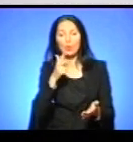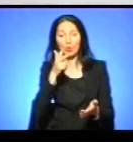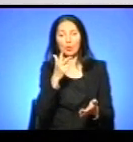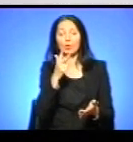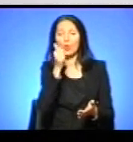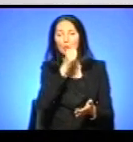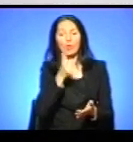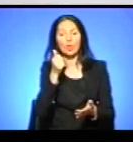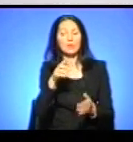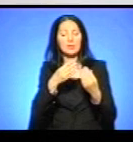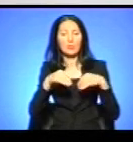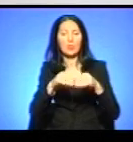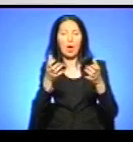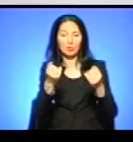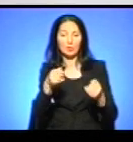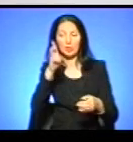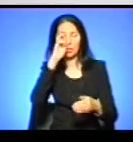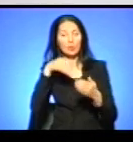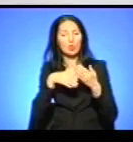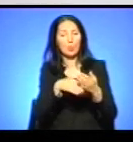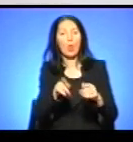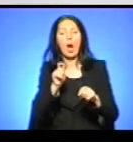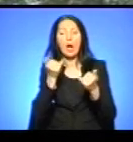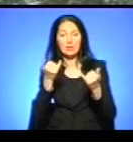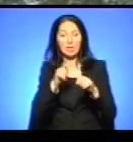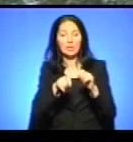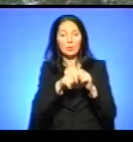інспектори управління вважають допомогу неправомірною.